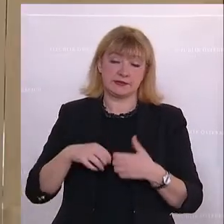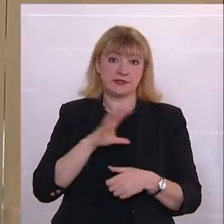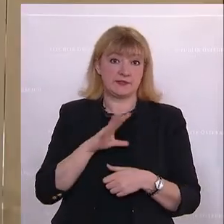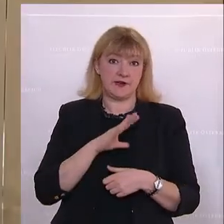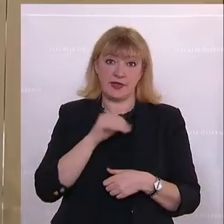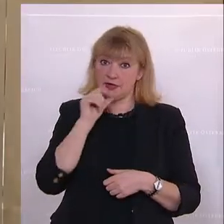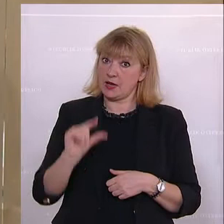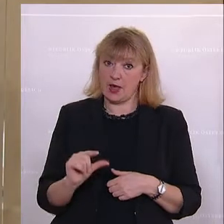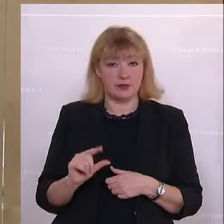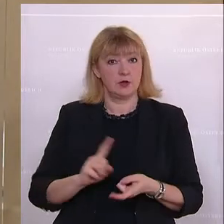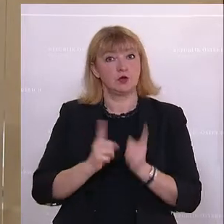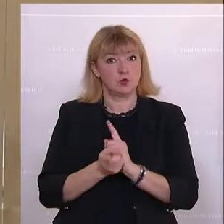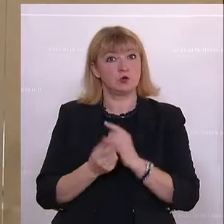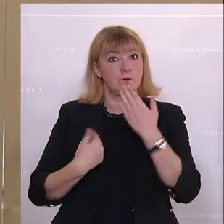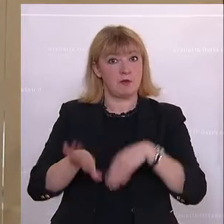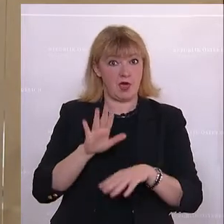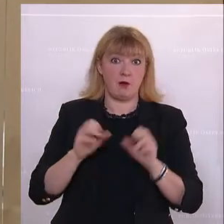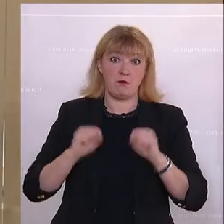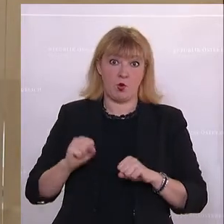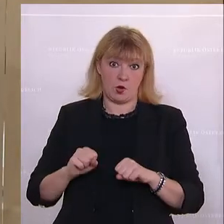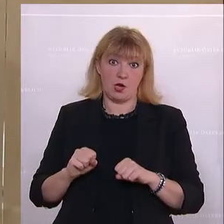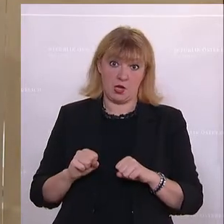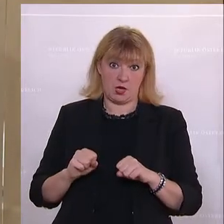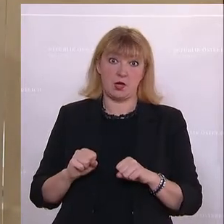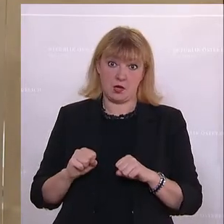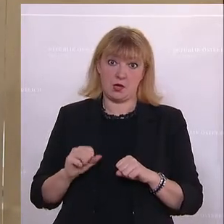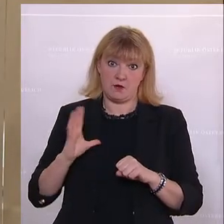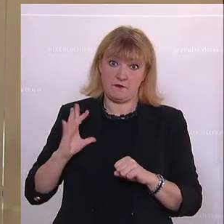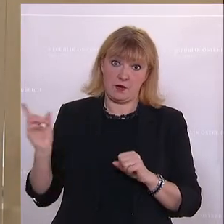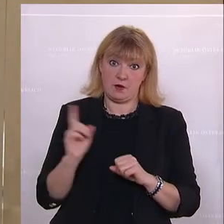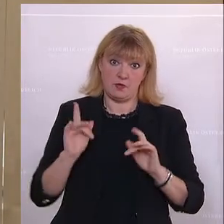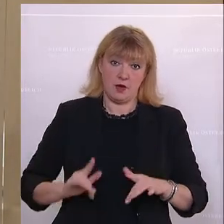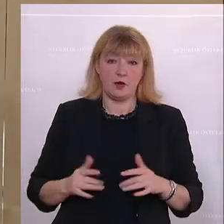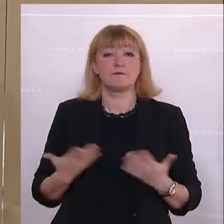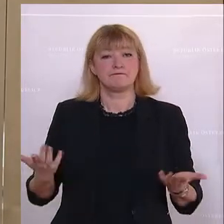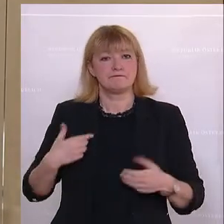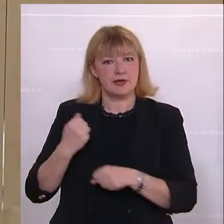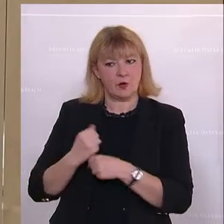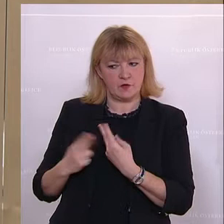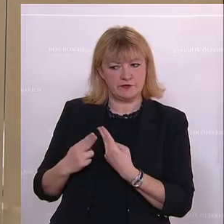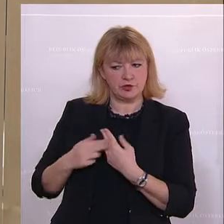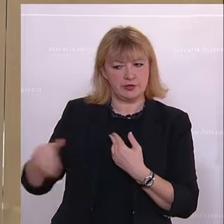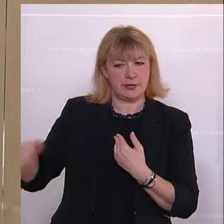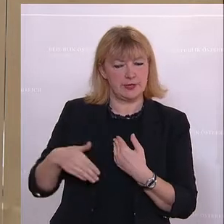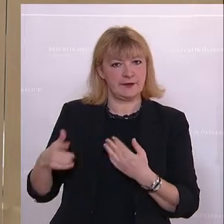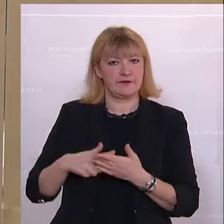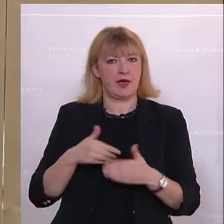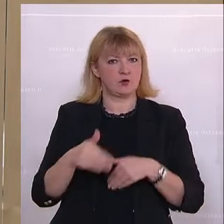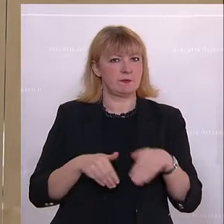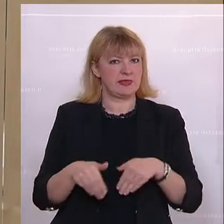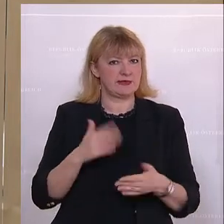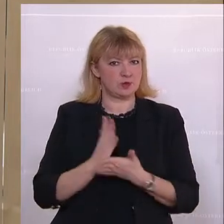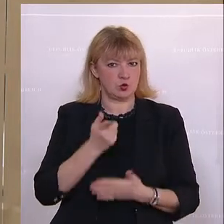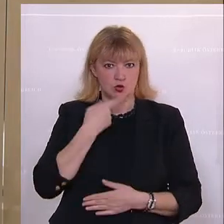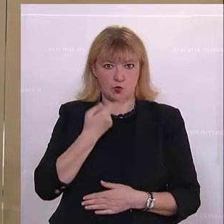sondern wahrscheinlicher. Und trotz unserer geografischen Nähe, die schon vom Außenminister angesprochen